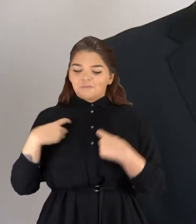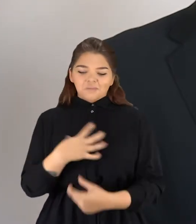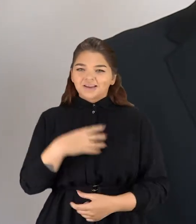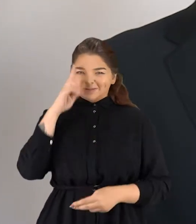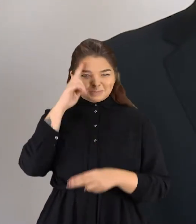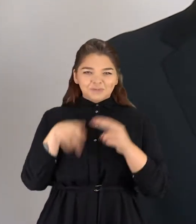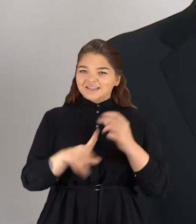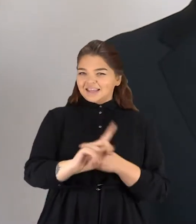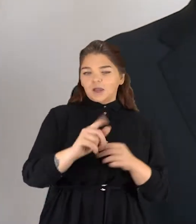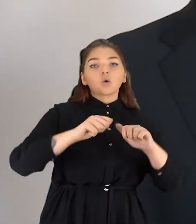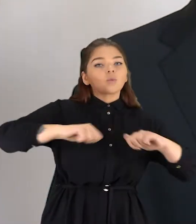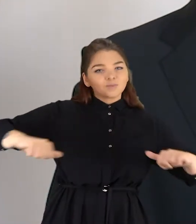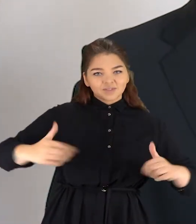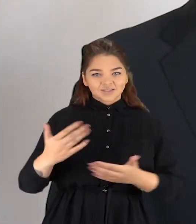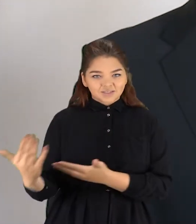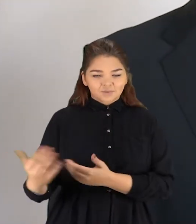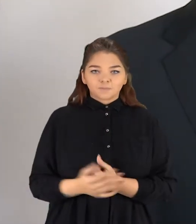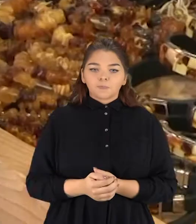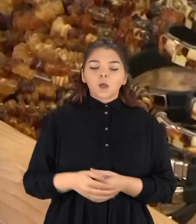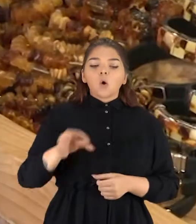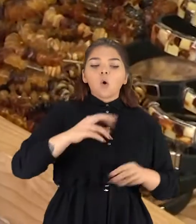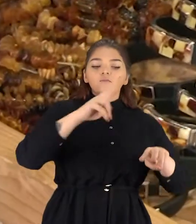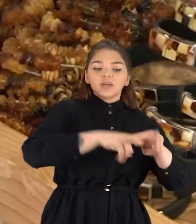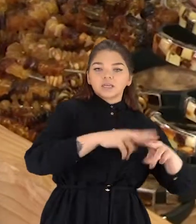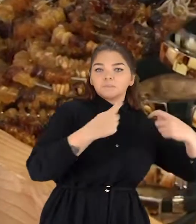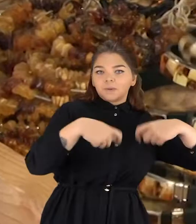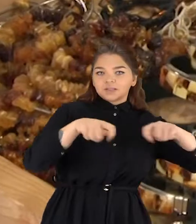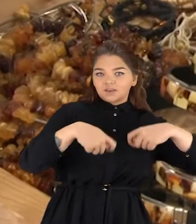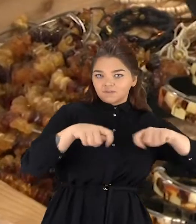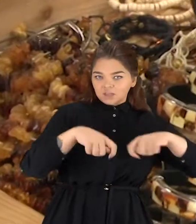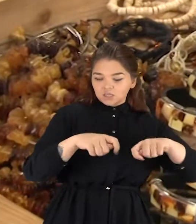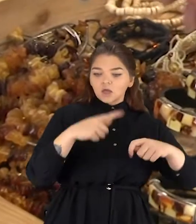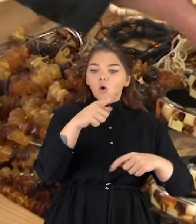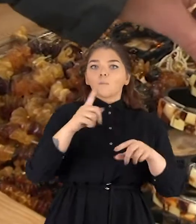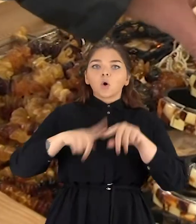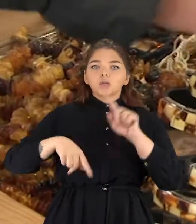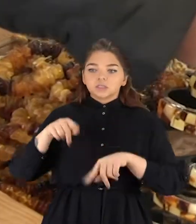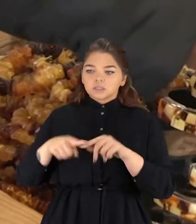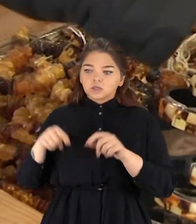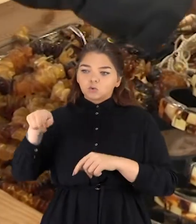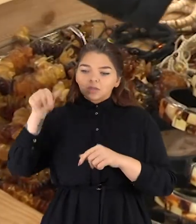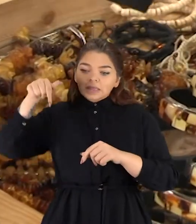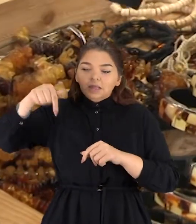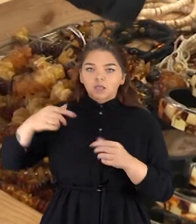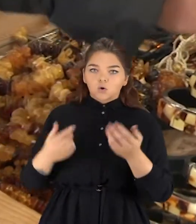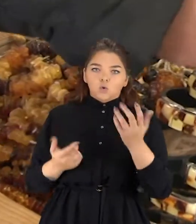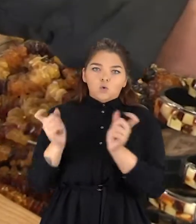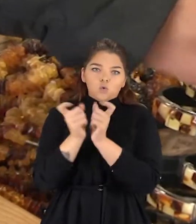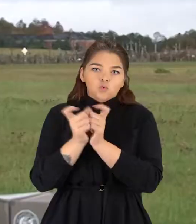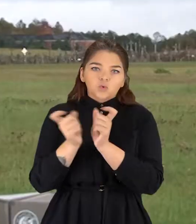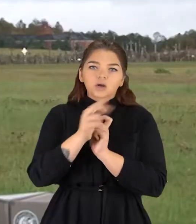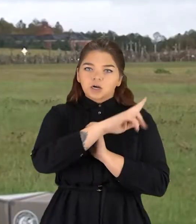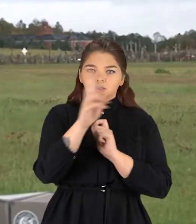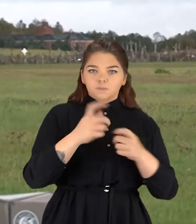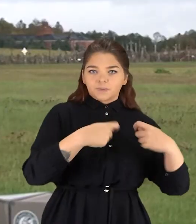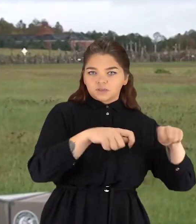Meras šito nesijams spręsti. Dėl vietos prekiauti prie kryžių kalno, net politikos lygmenių kaunamasi ne šiaip.